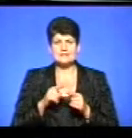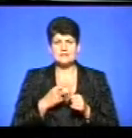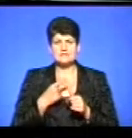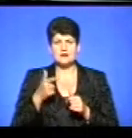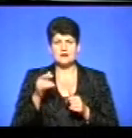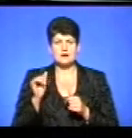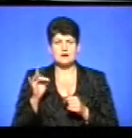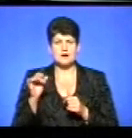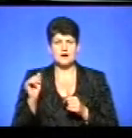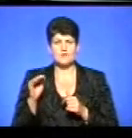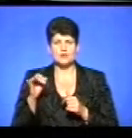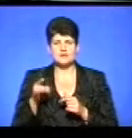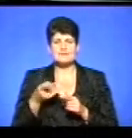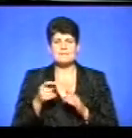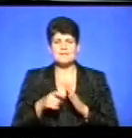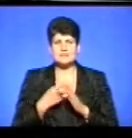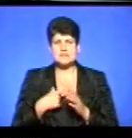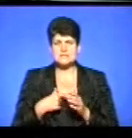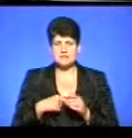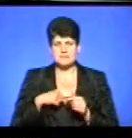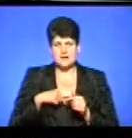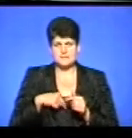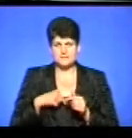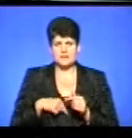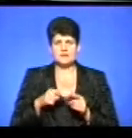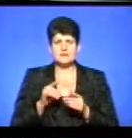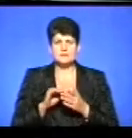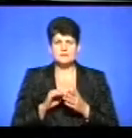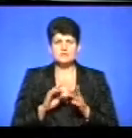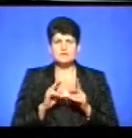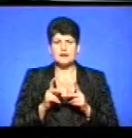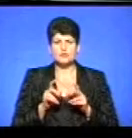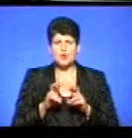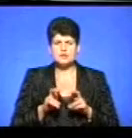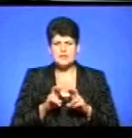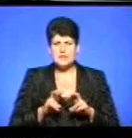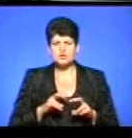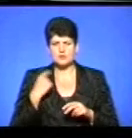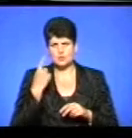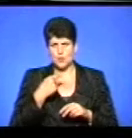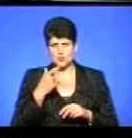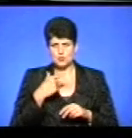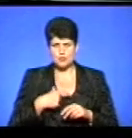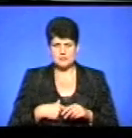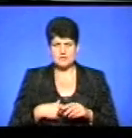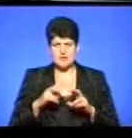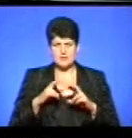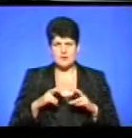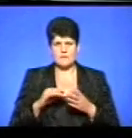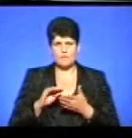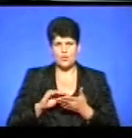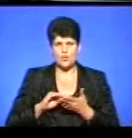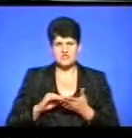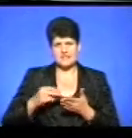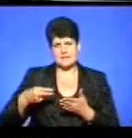«Графологія як спосіб пізнання себе та інших». У ній автор описує спосіб дослідження особистості через аналіз почерку та